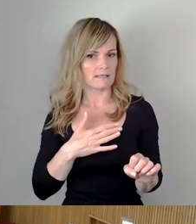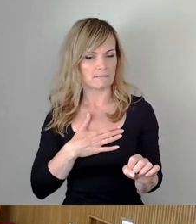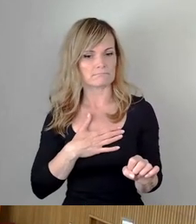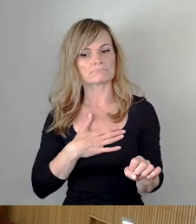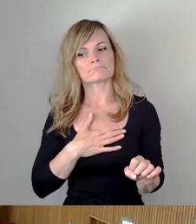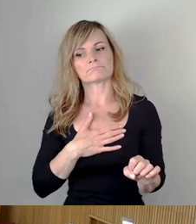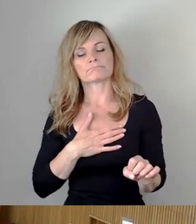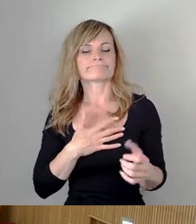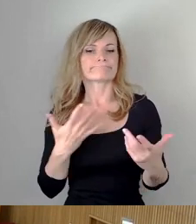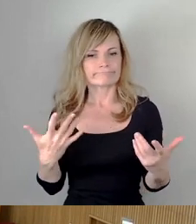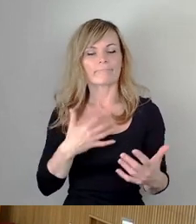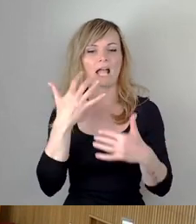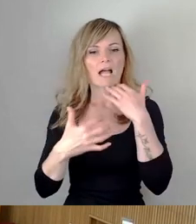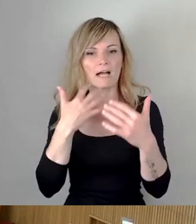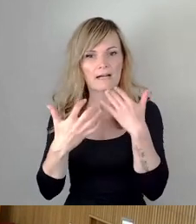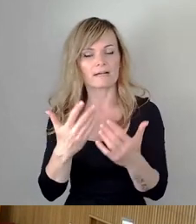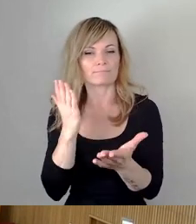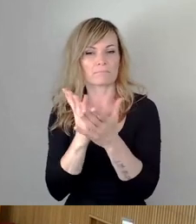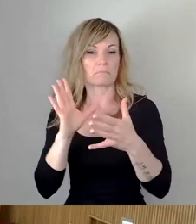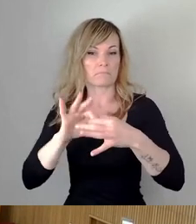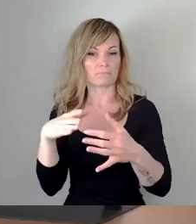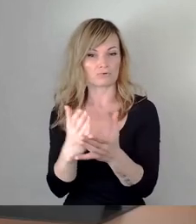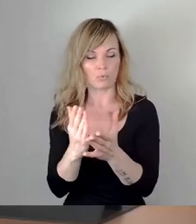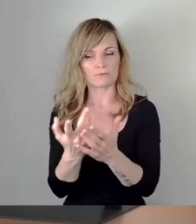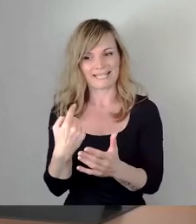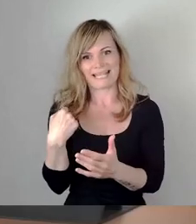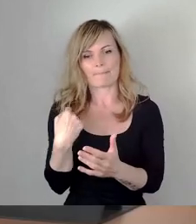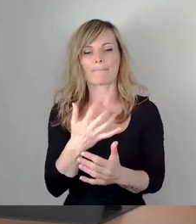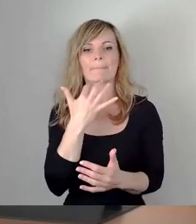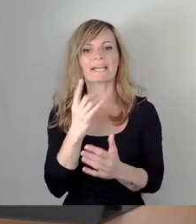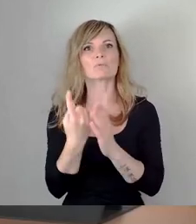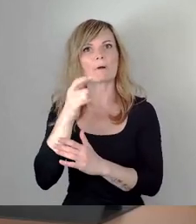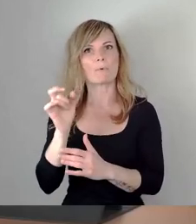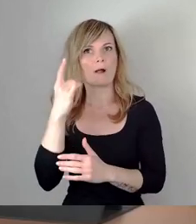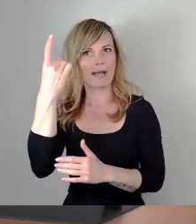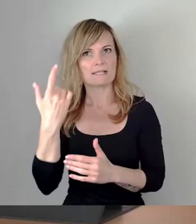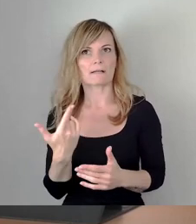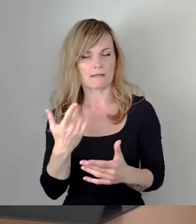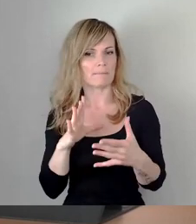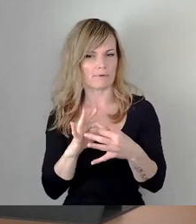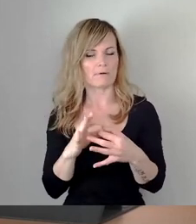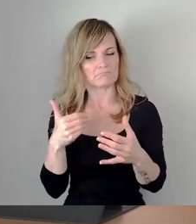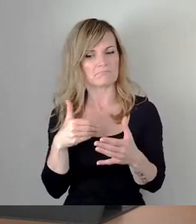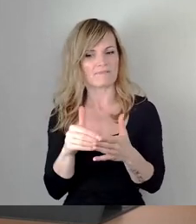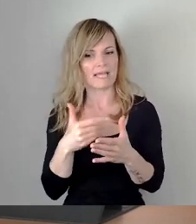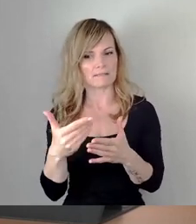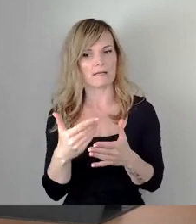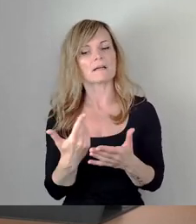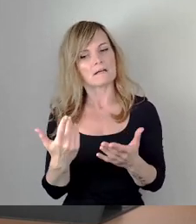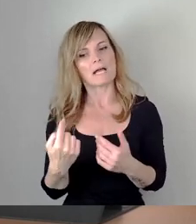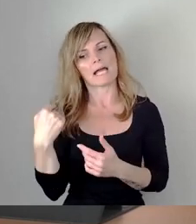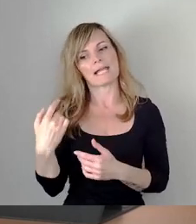Oberbürgermeisters anknüpfen. Wir haben in den vergangenen Jahren viele, viele spannende, viele kluge